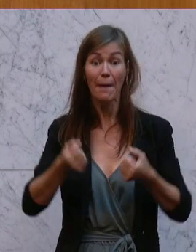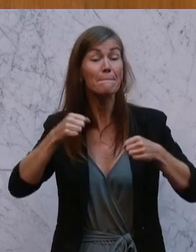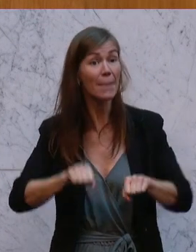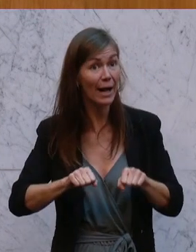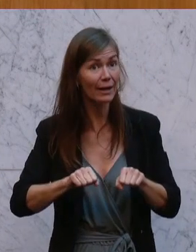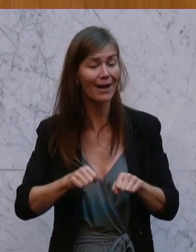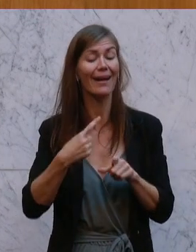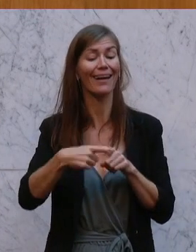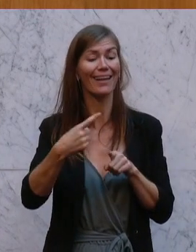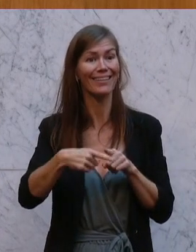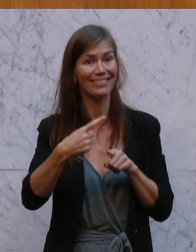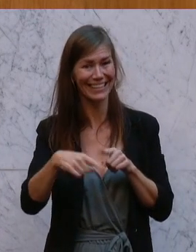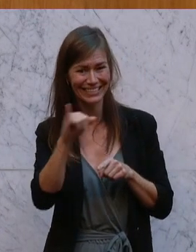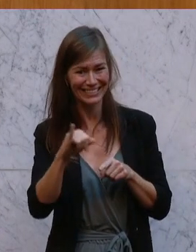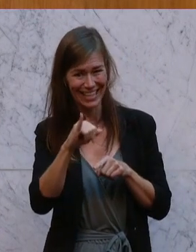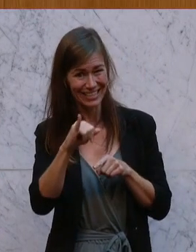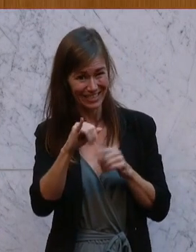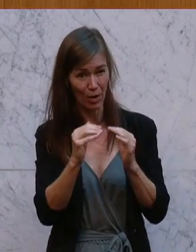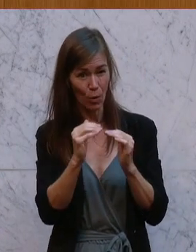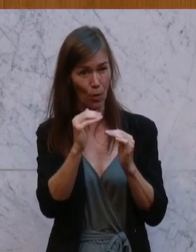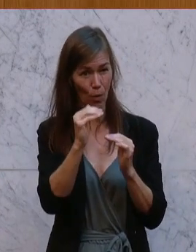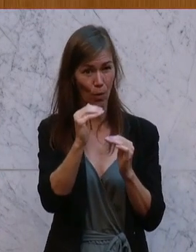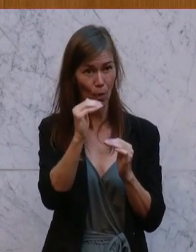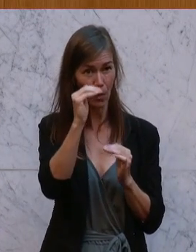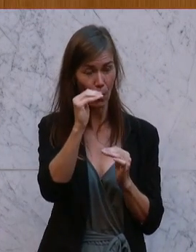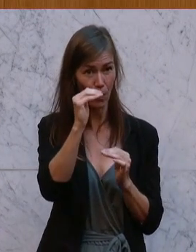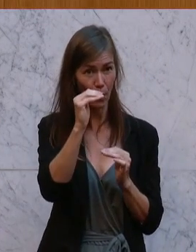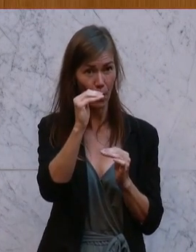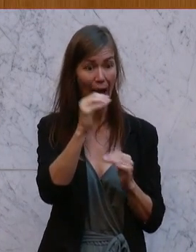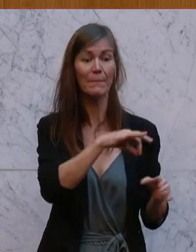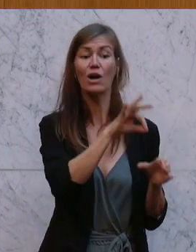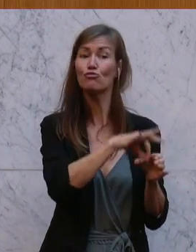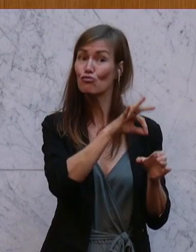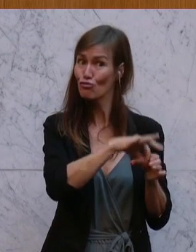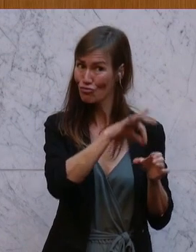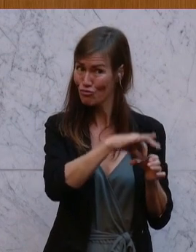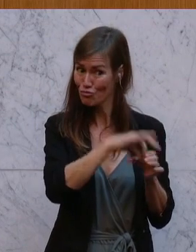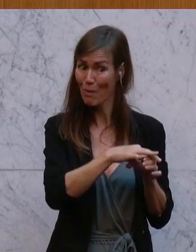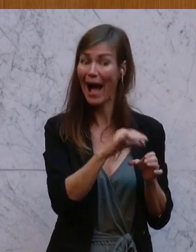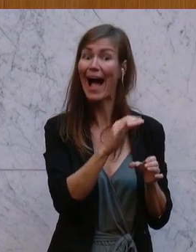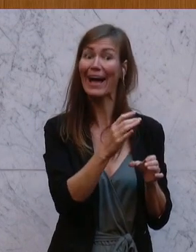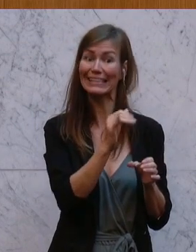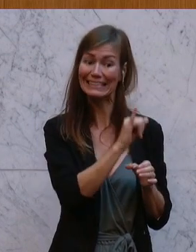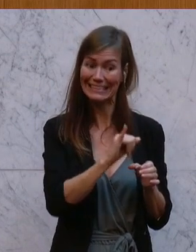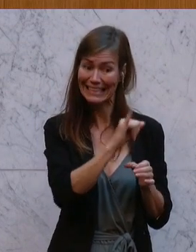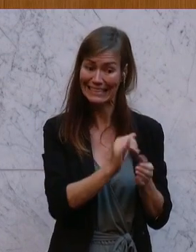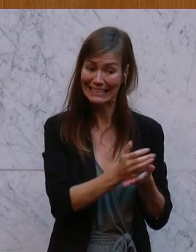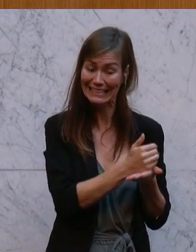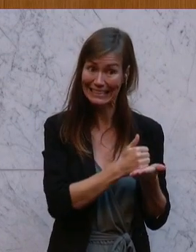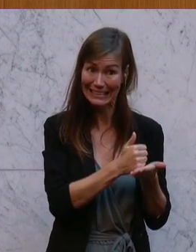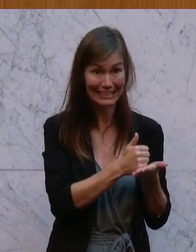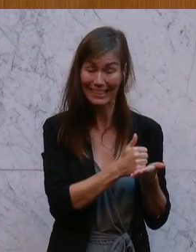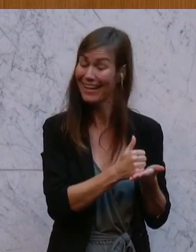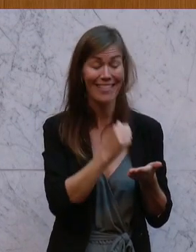Zinsen für die Kredite, aber sie sind nicht fair auf der Sparerseite, auf der Seite der Einlagen. Da zahlen sie nämlich